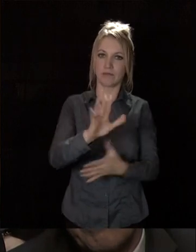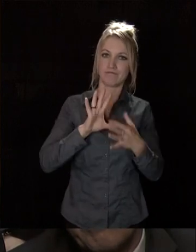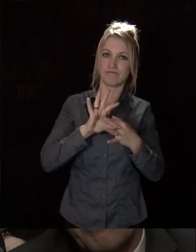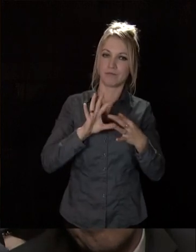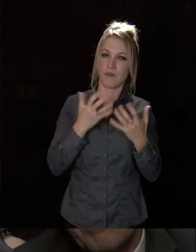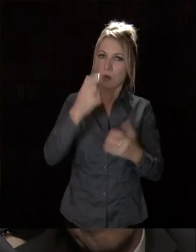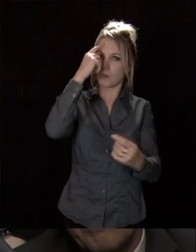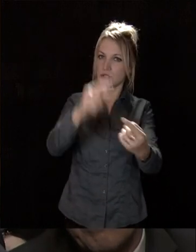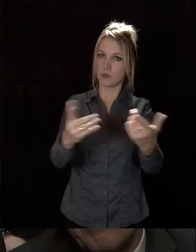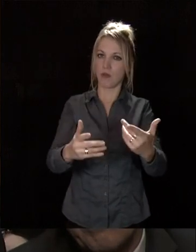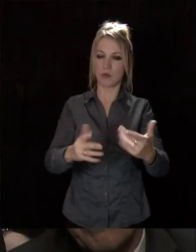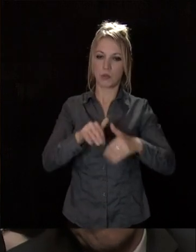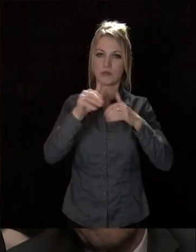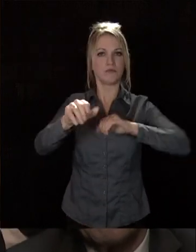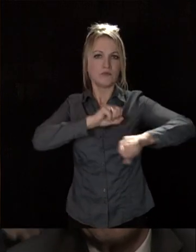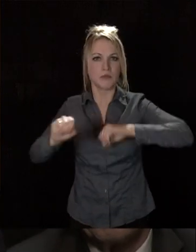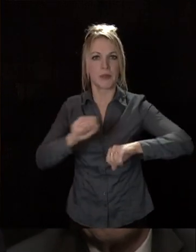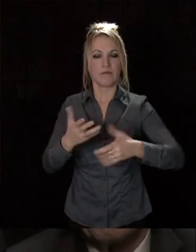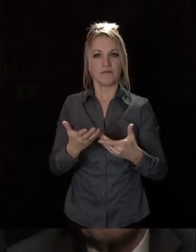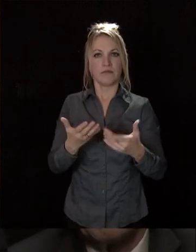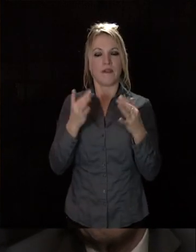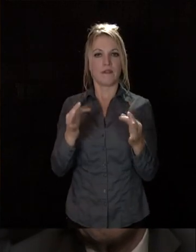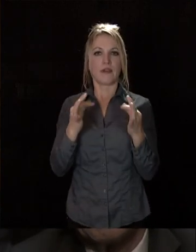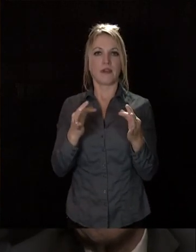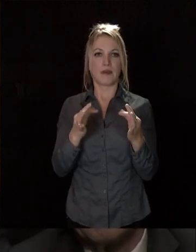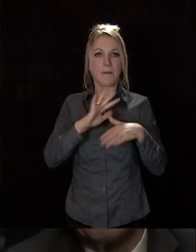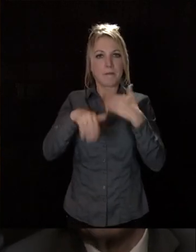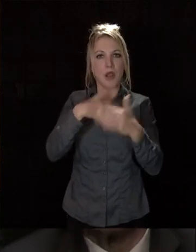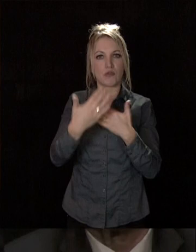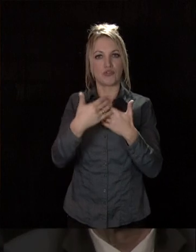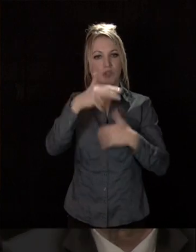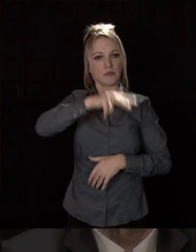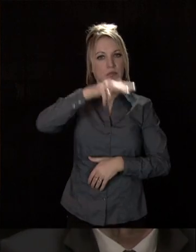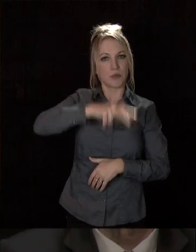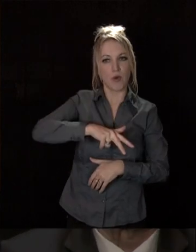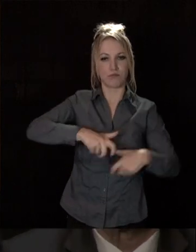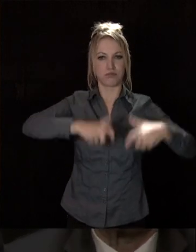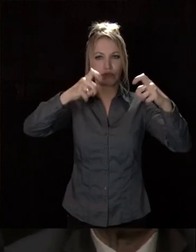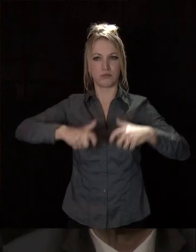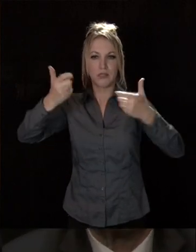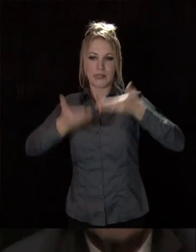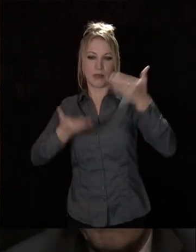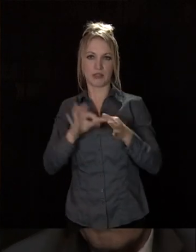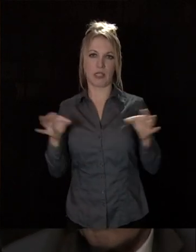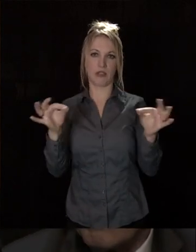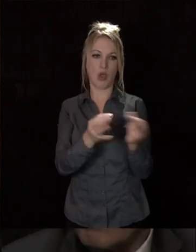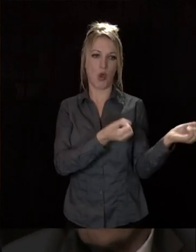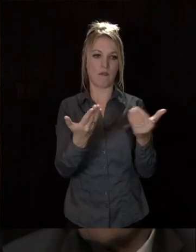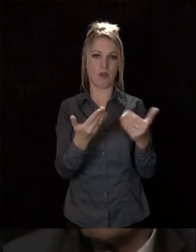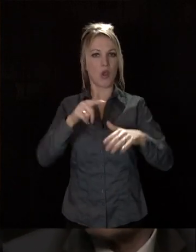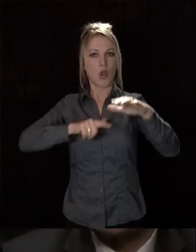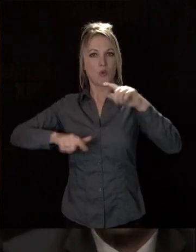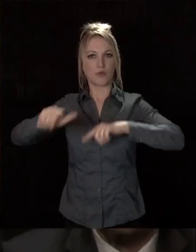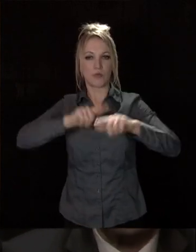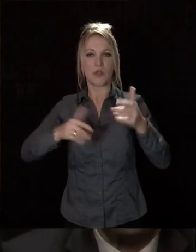à poursuivre la dynamique en matière de mixité d'habitat et de rééquilibrage territorial de l'offre de logement à